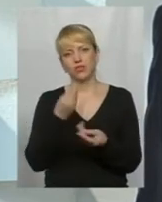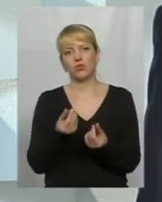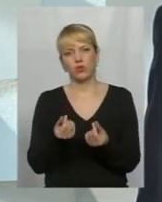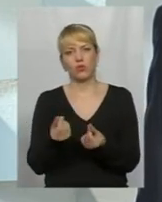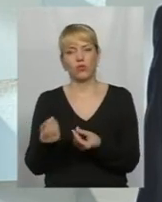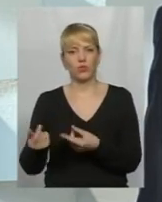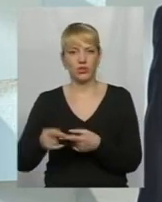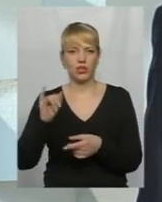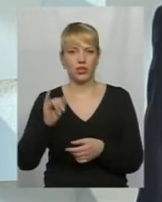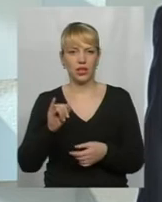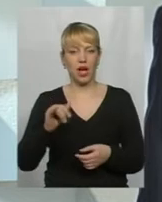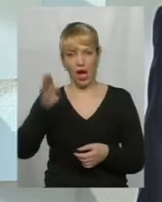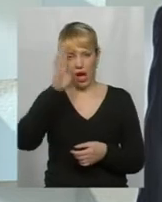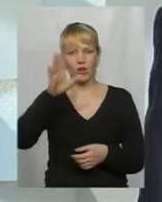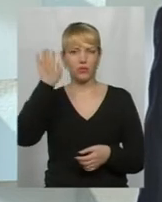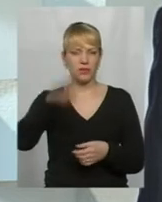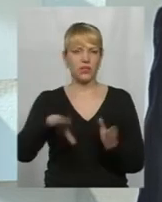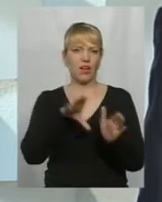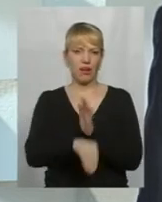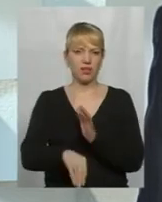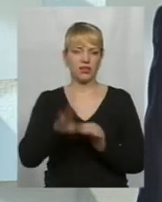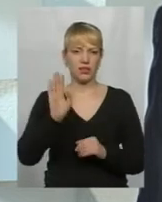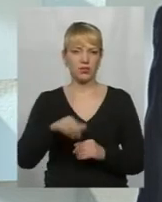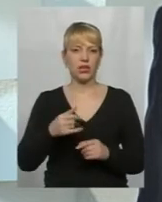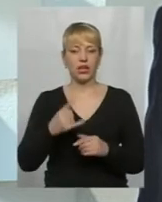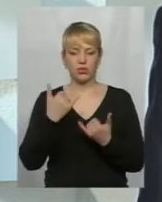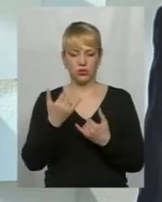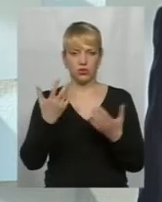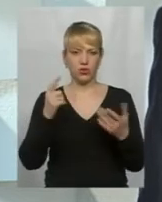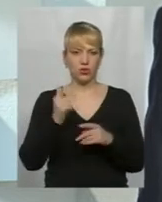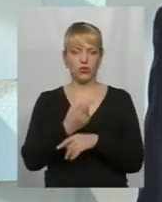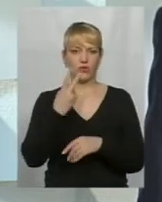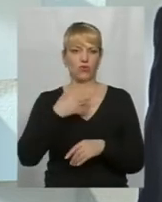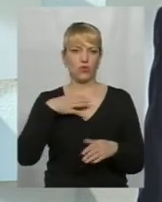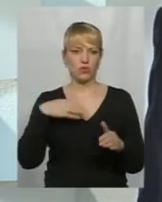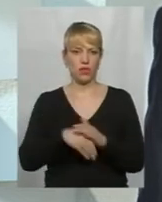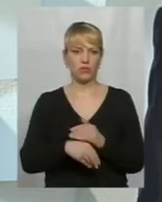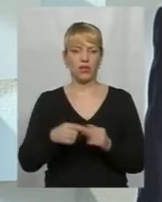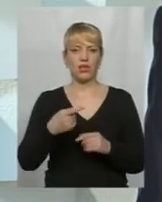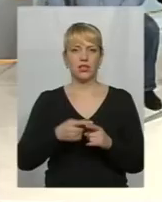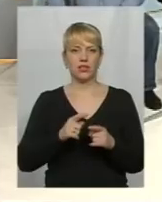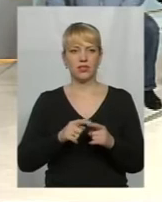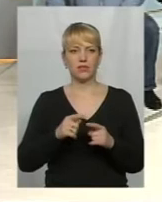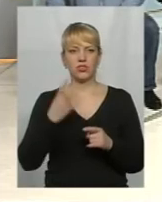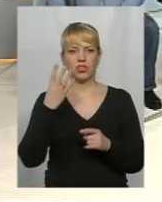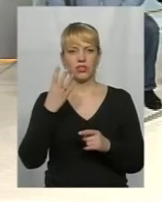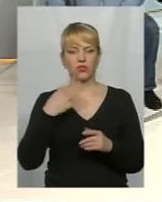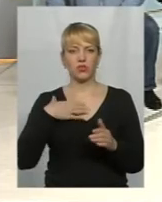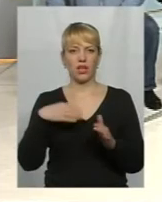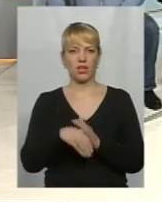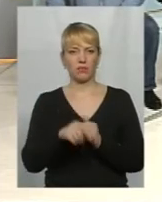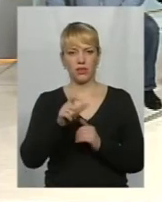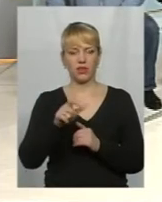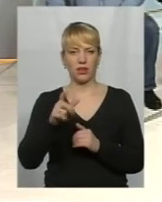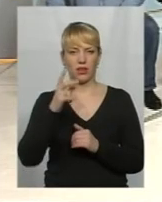А хлопці гинуть, і сьогодні знову двоє загиблих, царство небесне їм, герої України. Четверо. Четверо загиблих.